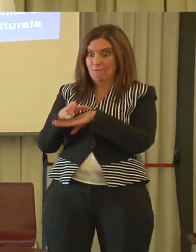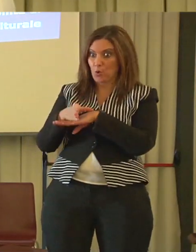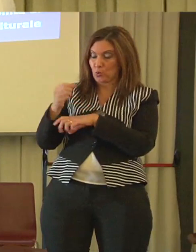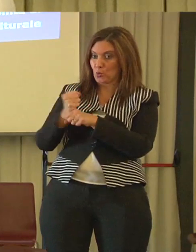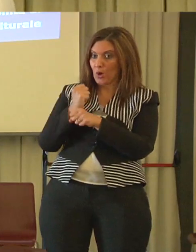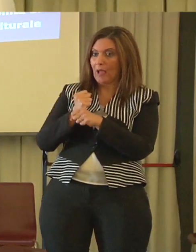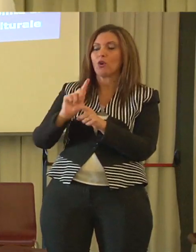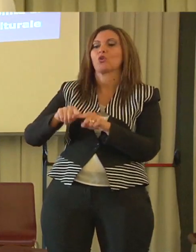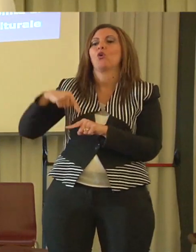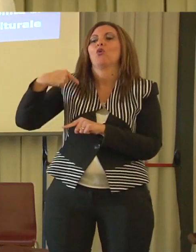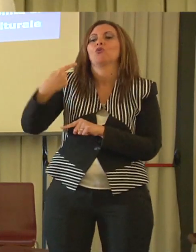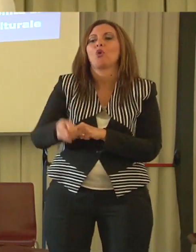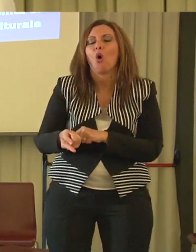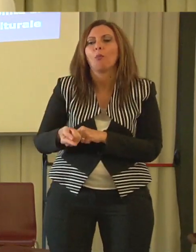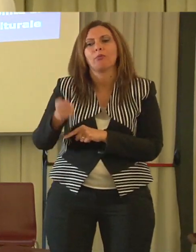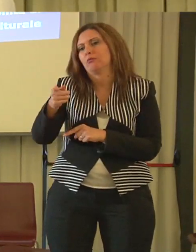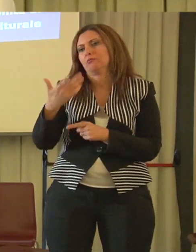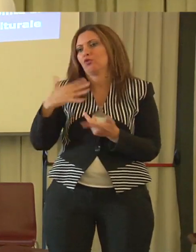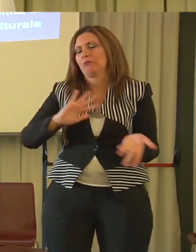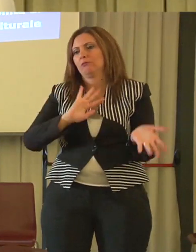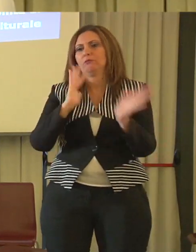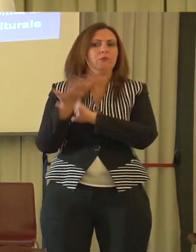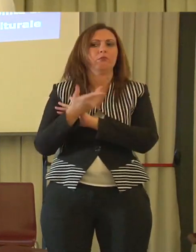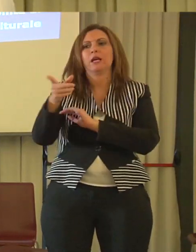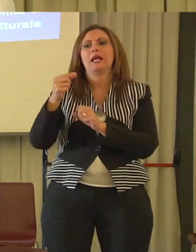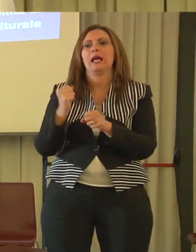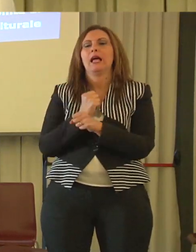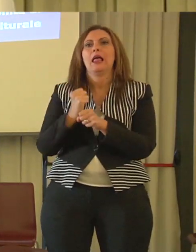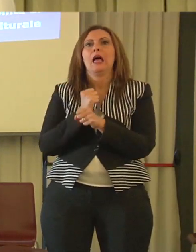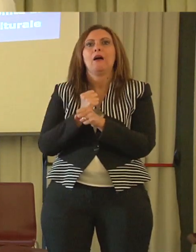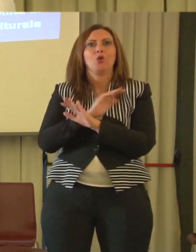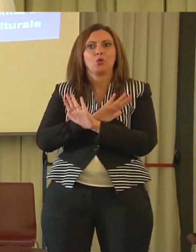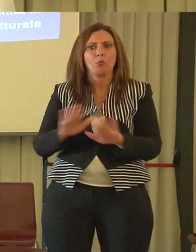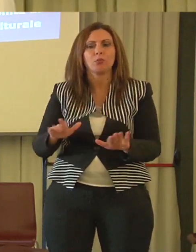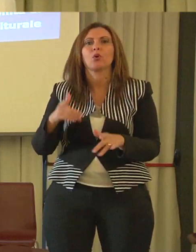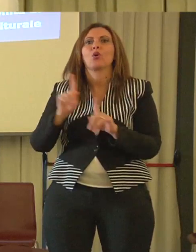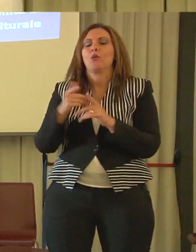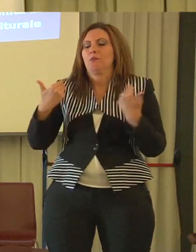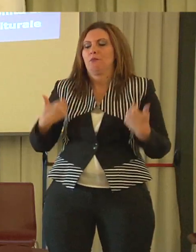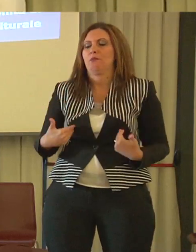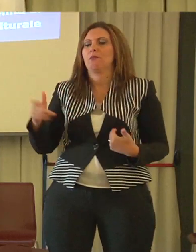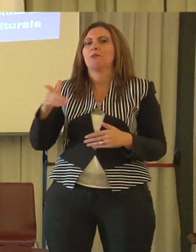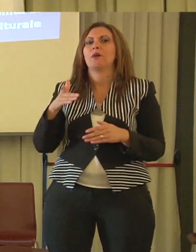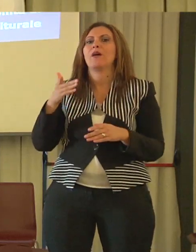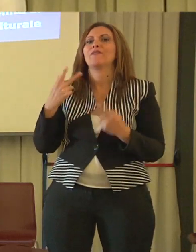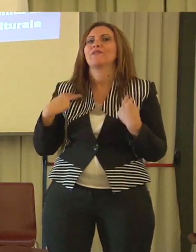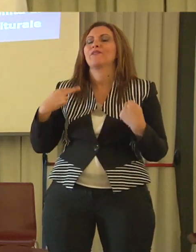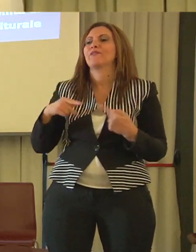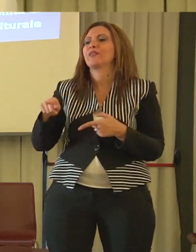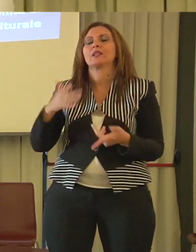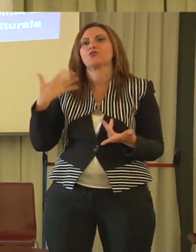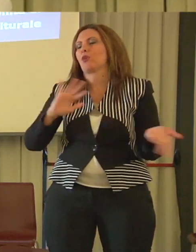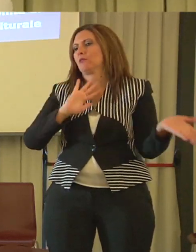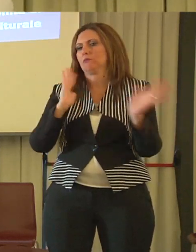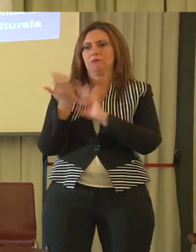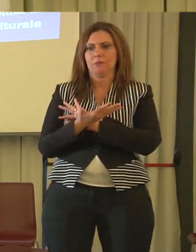visto stravolgere la propria esistenza. Ed è in questo contesto che si vanno a realizzare quelli che